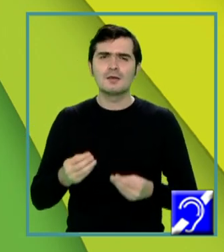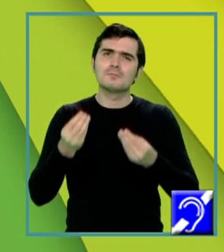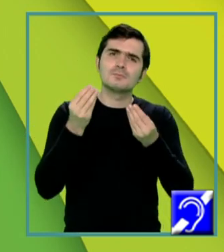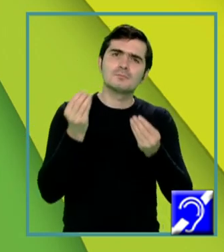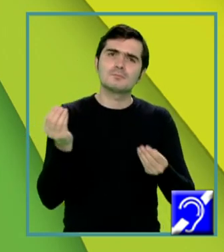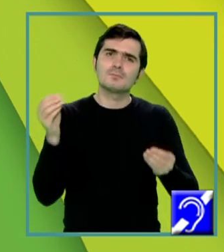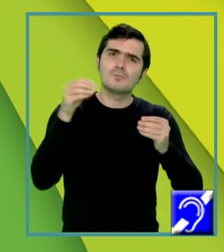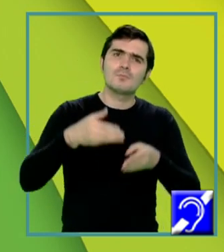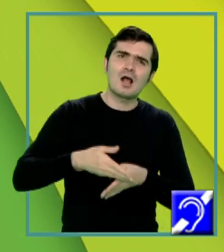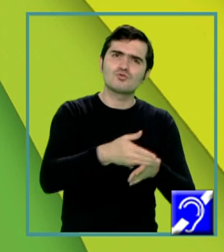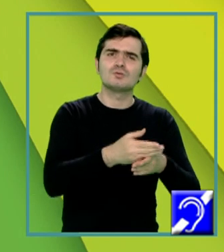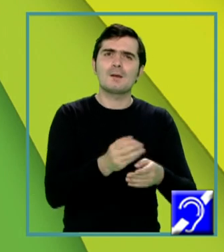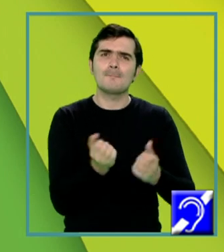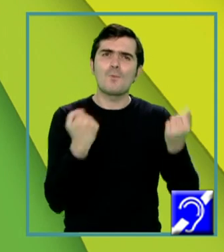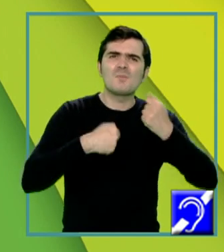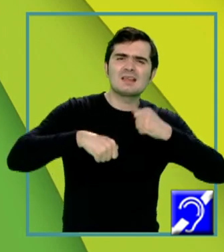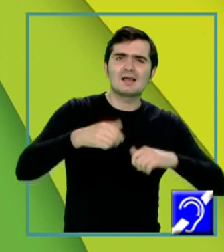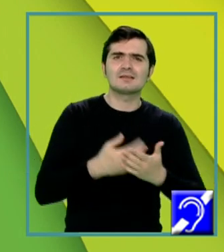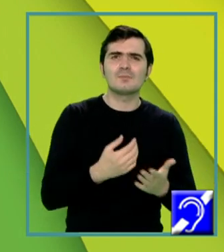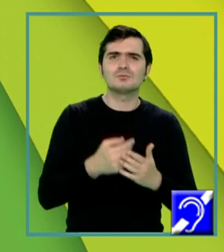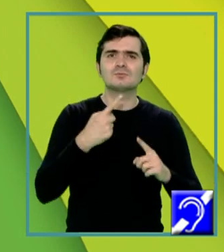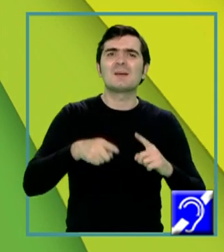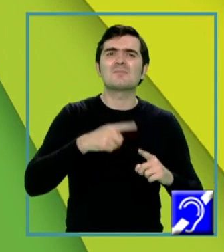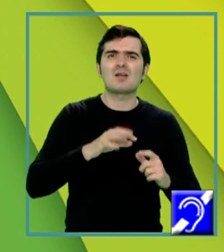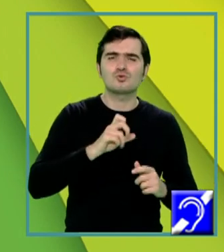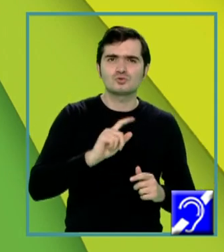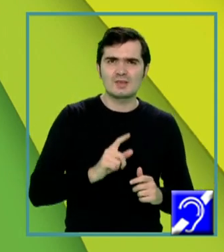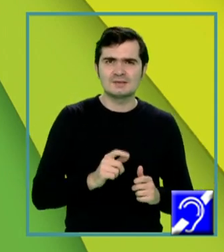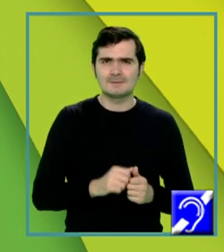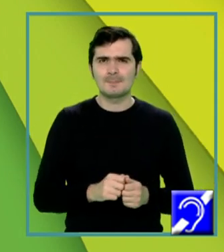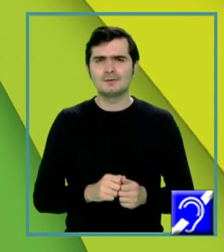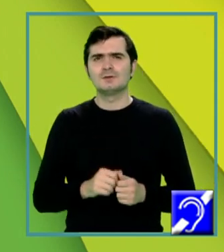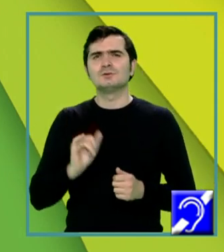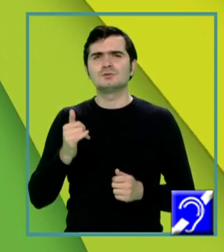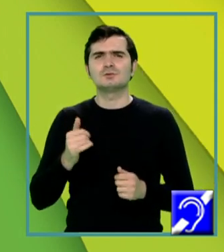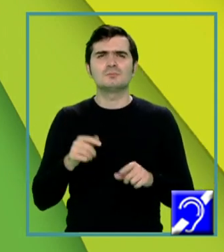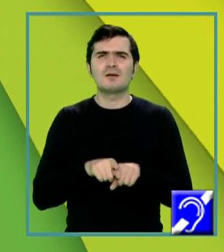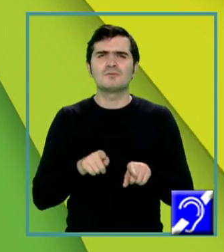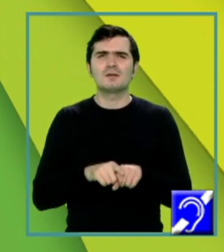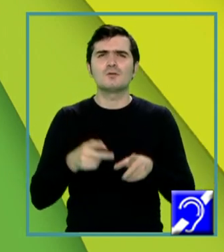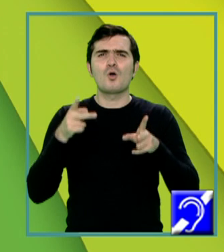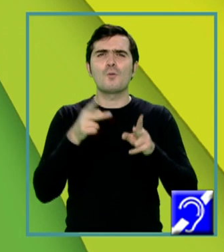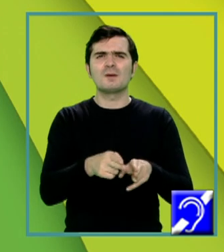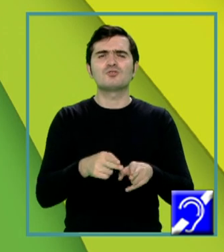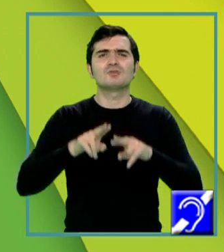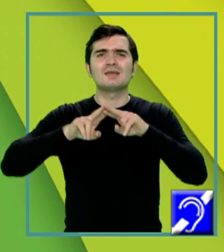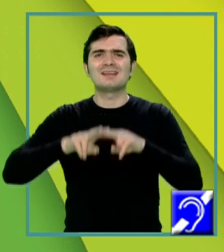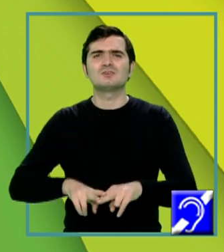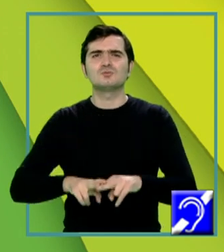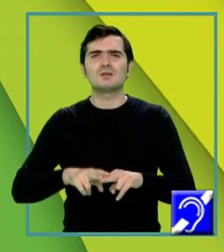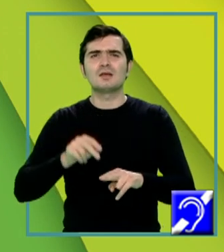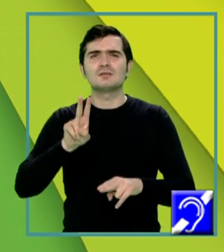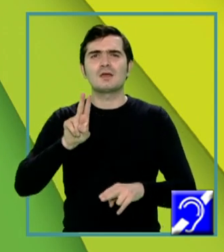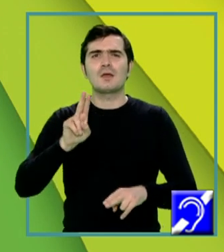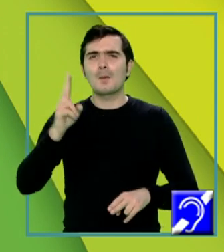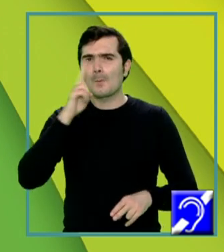asigură mobilitatea sau asigură, dacă ne gândim la glandele bulbo-uretrale, neutralizarea resturilor acide de urină